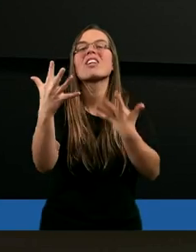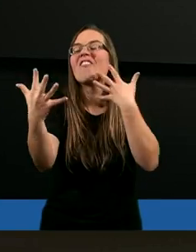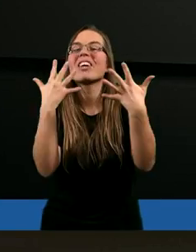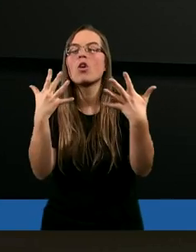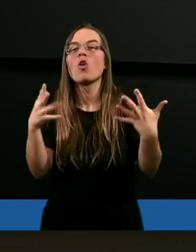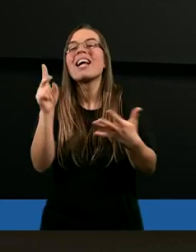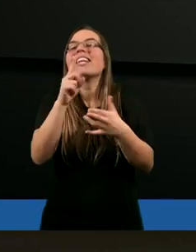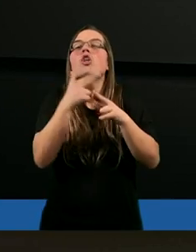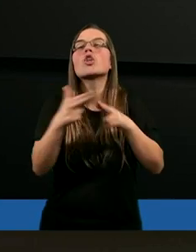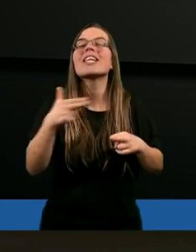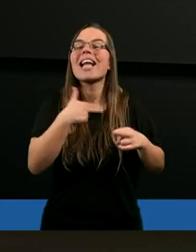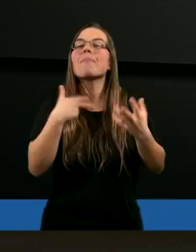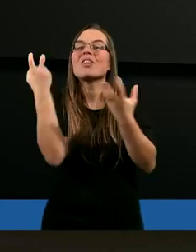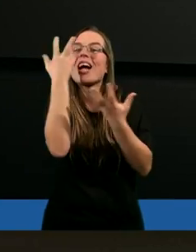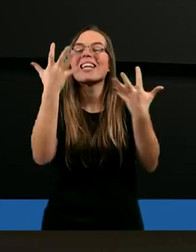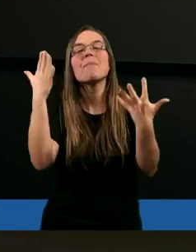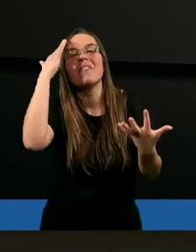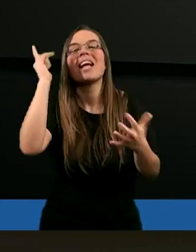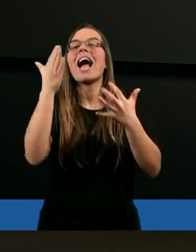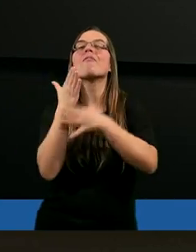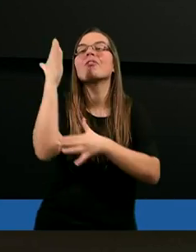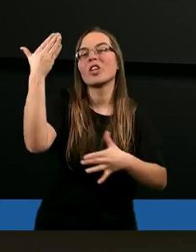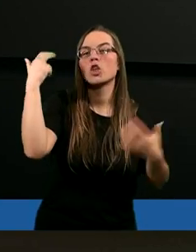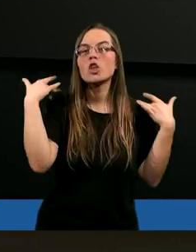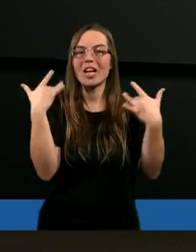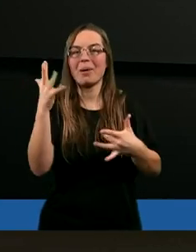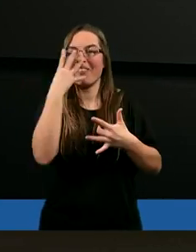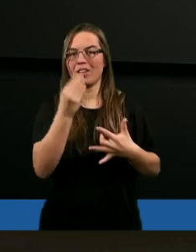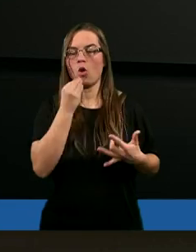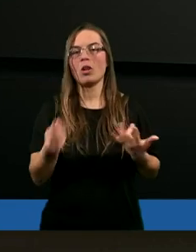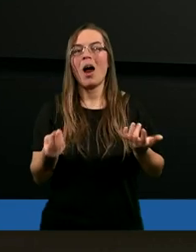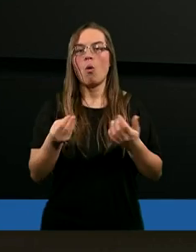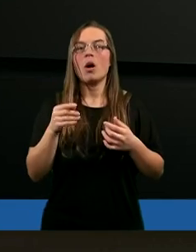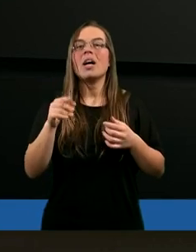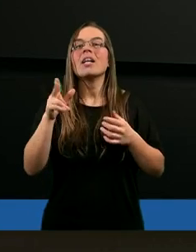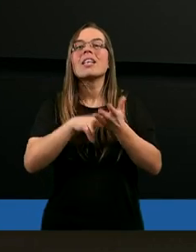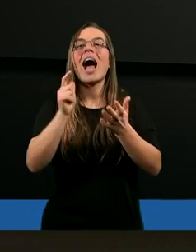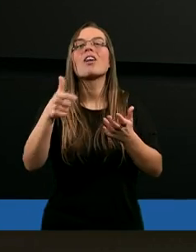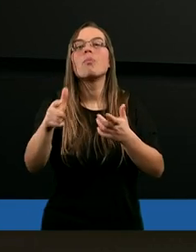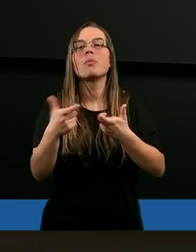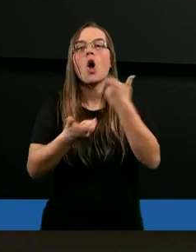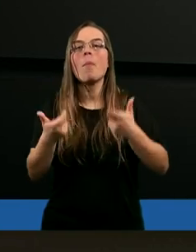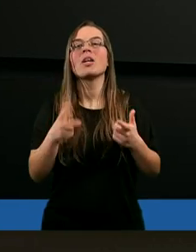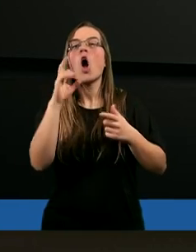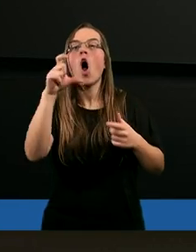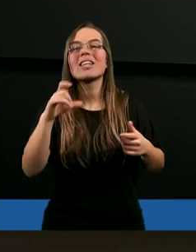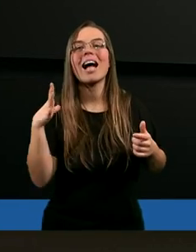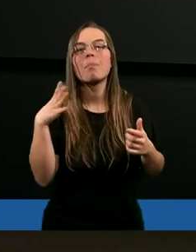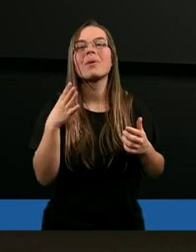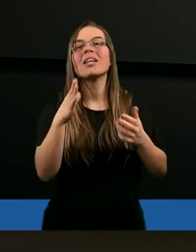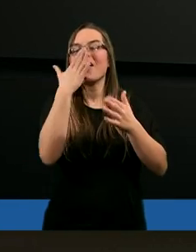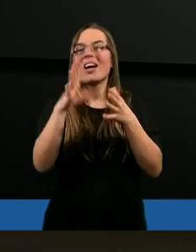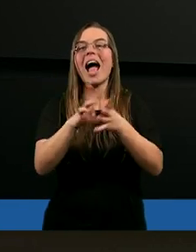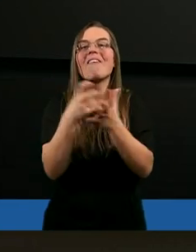czy z tej ciekawości chcemy wiedzieć. Na co zwrócił uwagę Pan Jezus, chociażby w